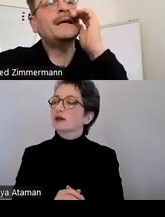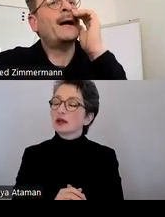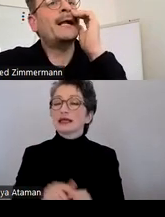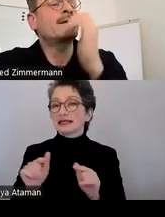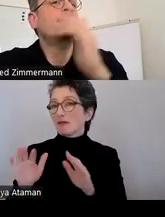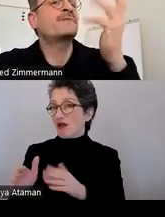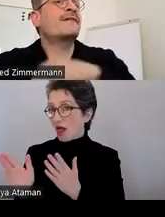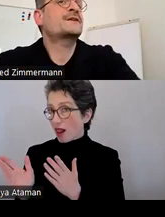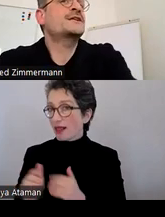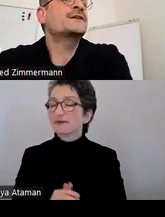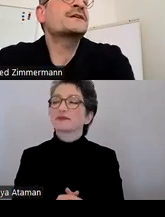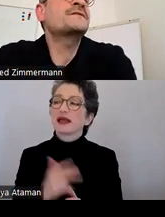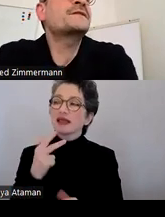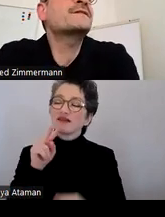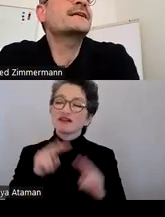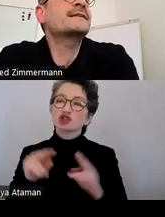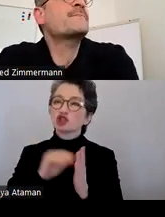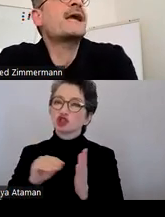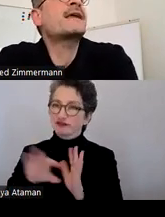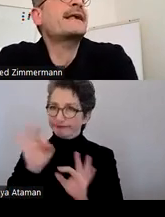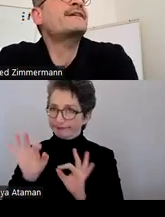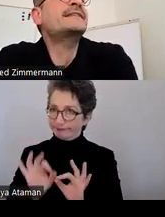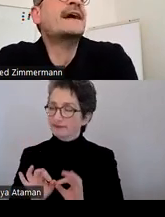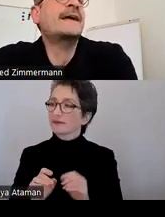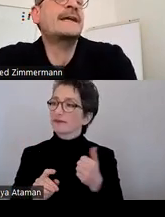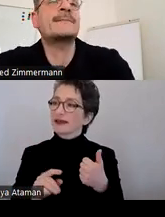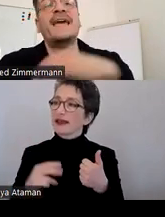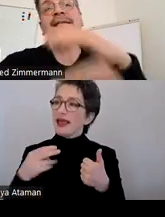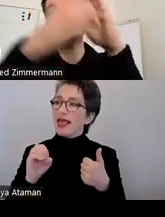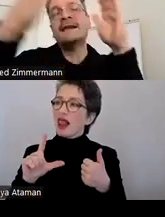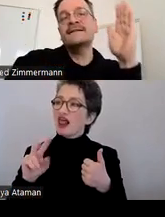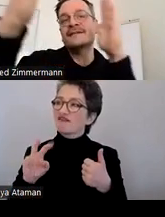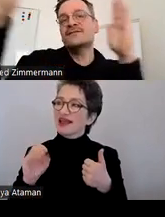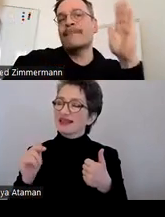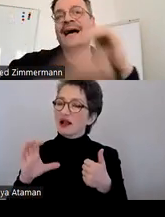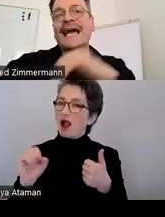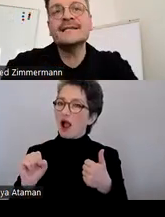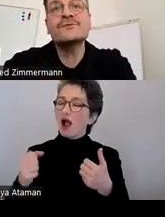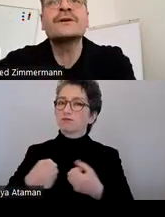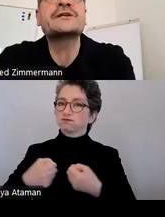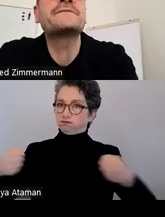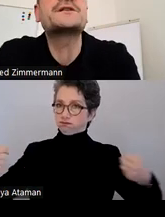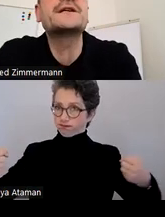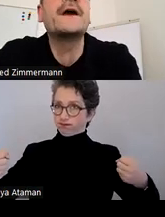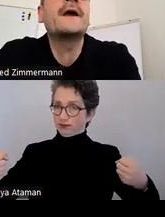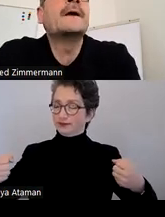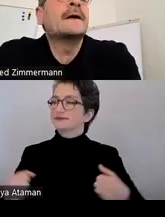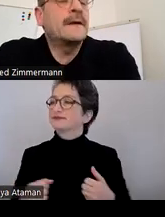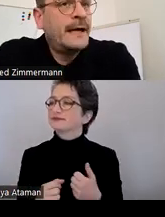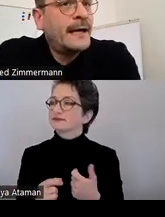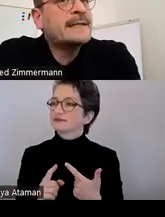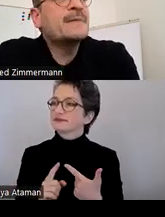Fall habe ich hier mal drei verschiedene Schriften gewählt, zum einen Helvetica in einem Extended, also in einem breitgezogenen Schriftschnitt,